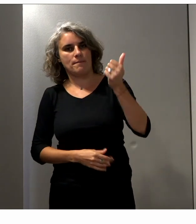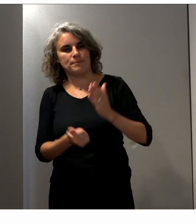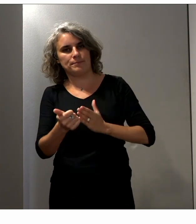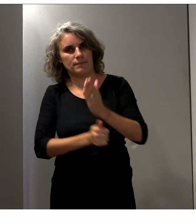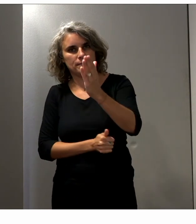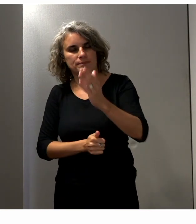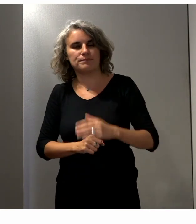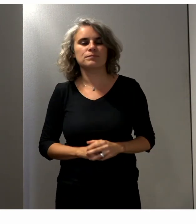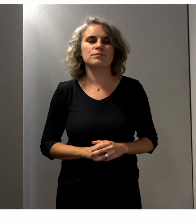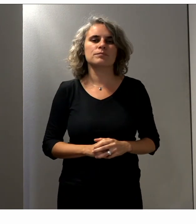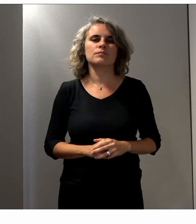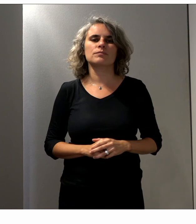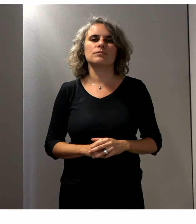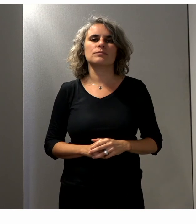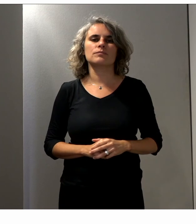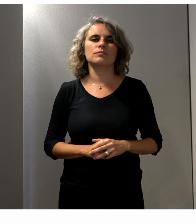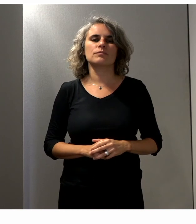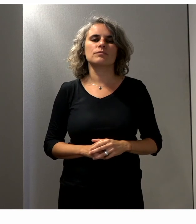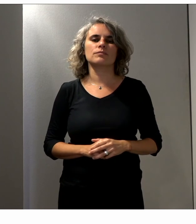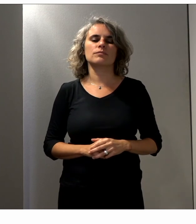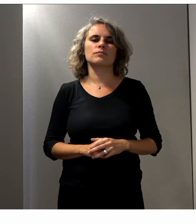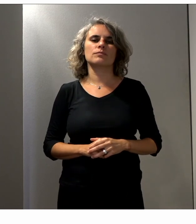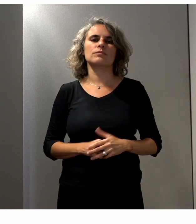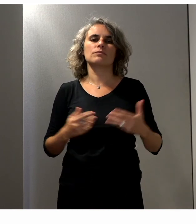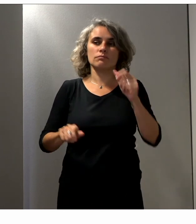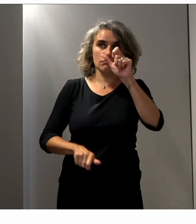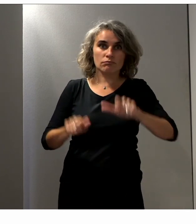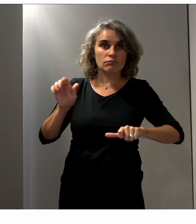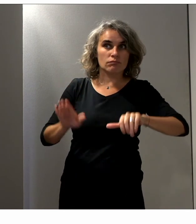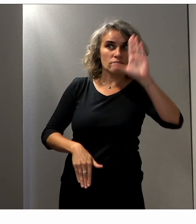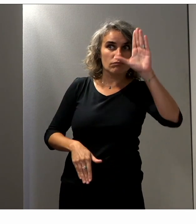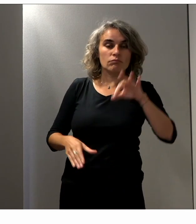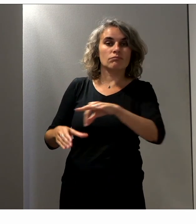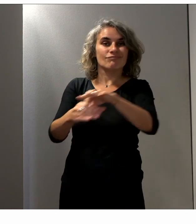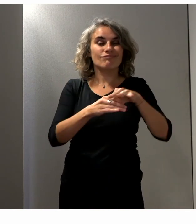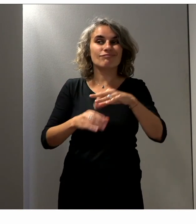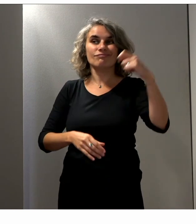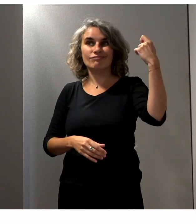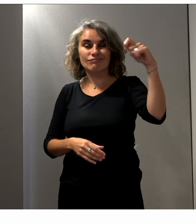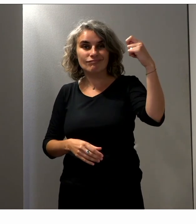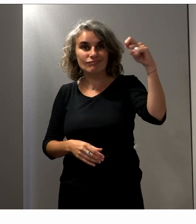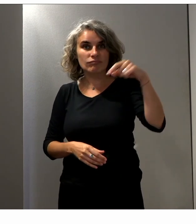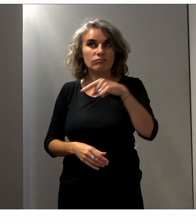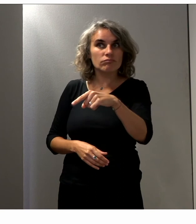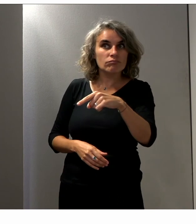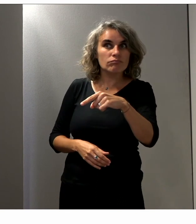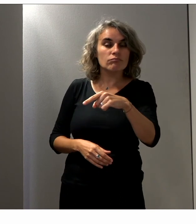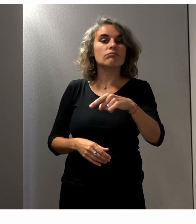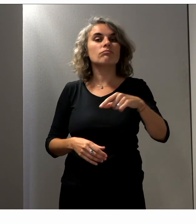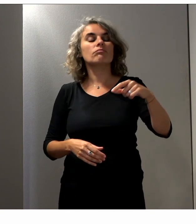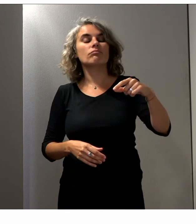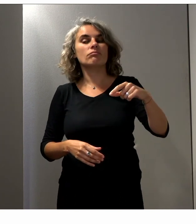évaluation des moyens mis en œuvre par les candidats à l'élection du président de la République.